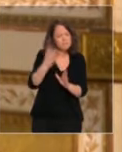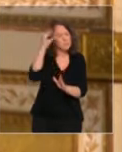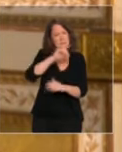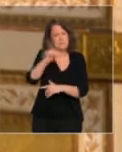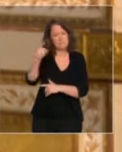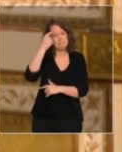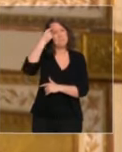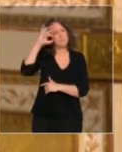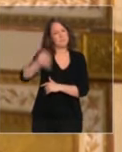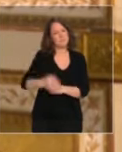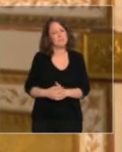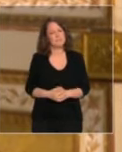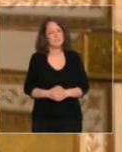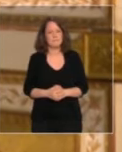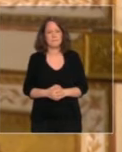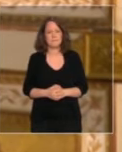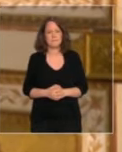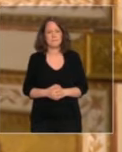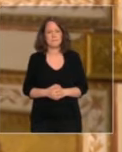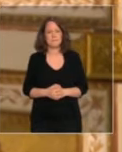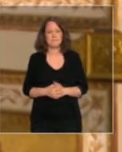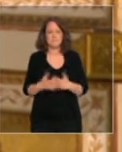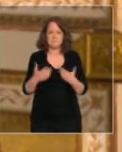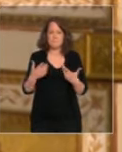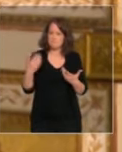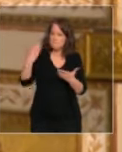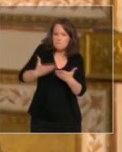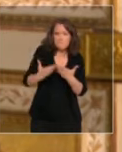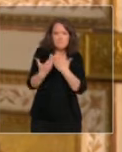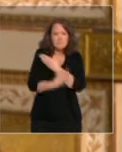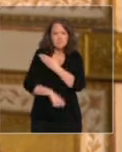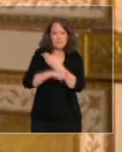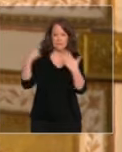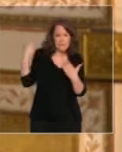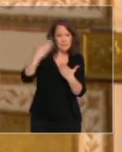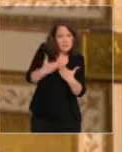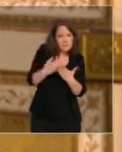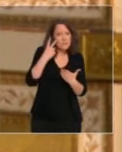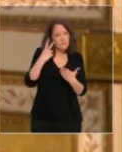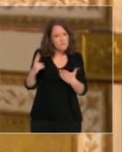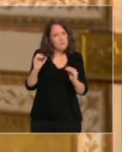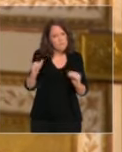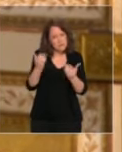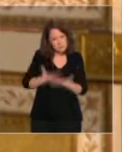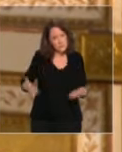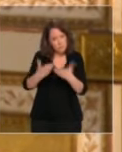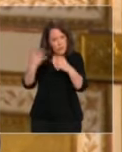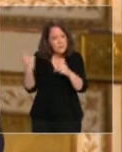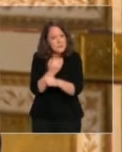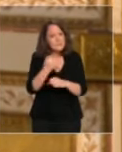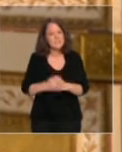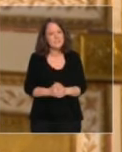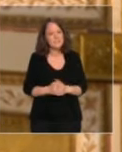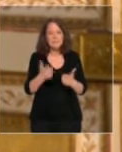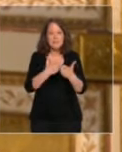Ces dernières semaines, soyons aussi juste avec notre pays, ont été marquées par de vraies réussites. Le doublement